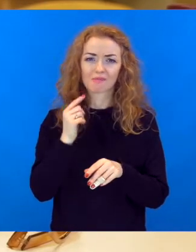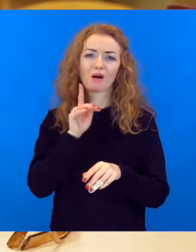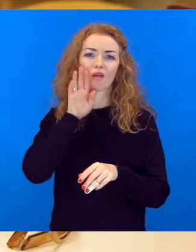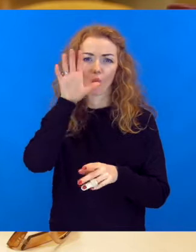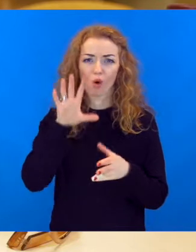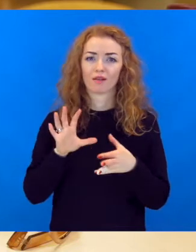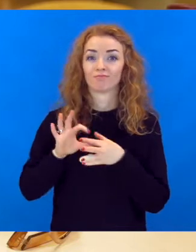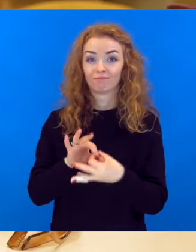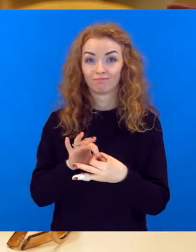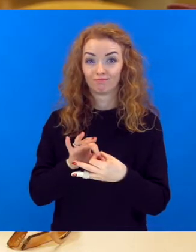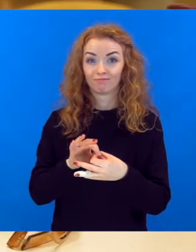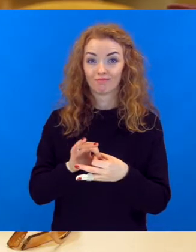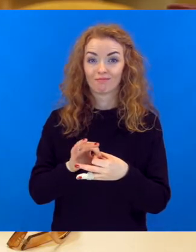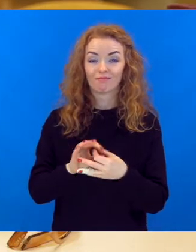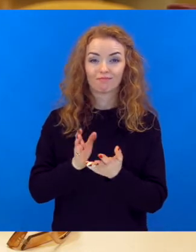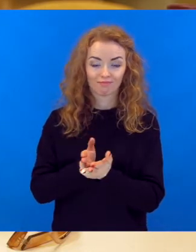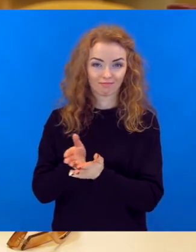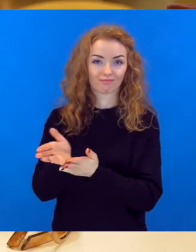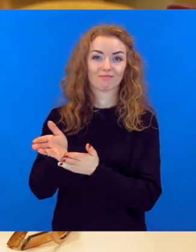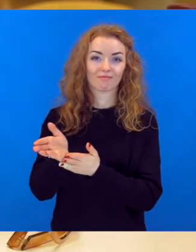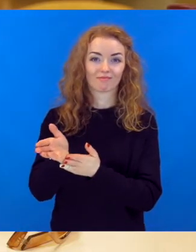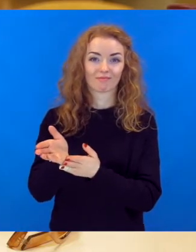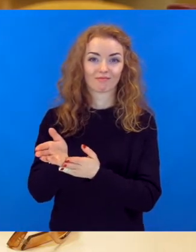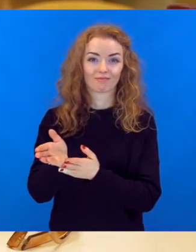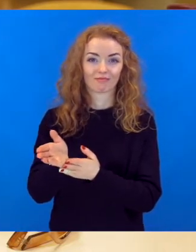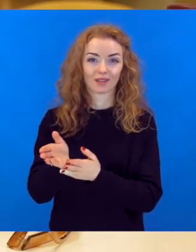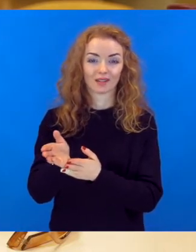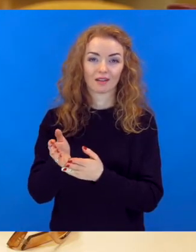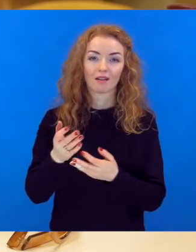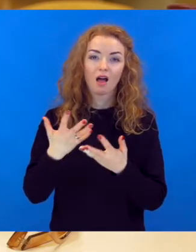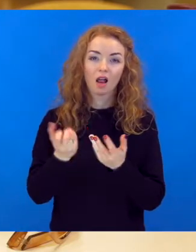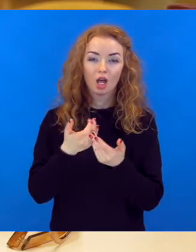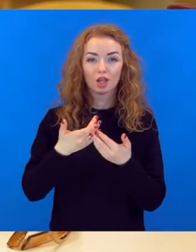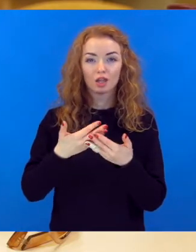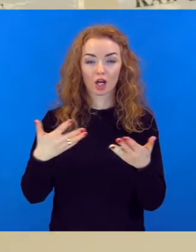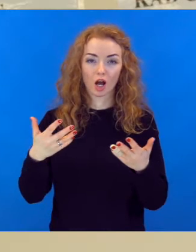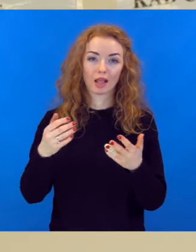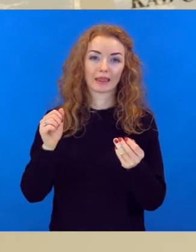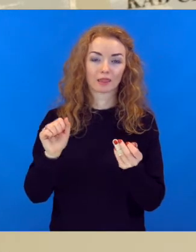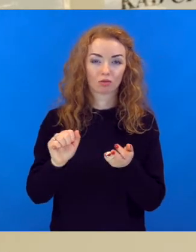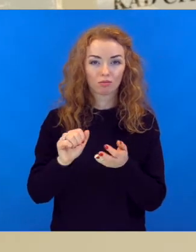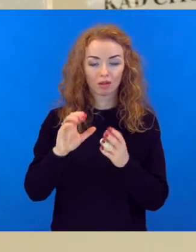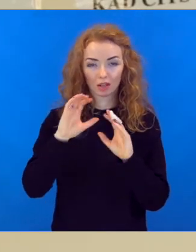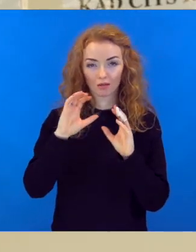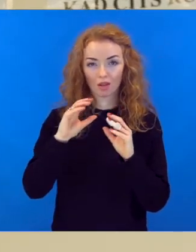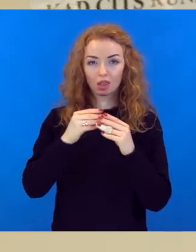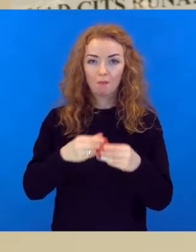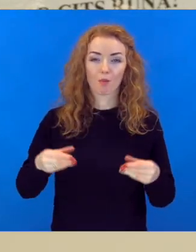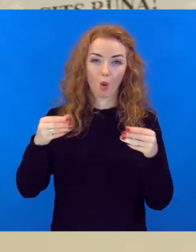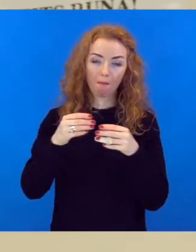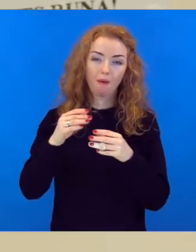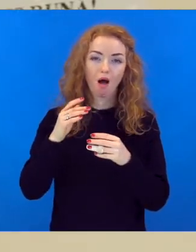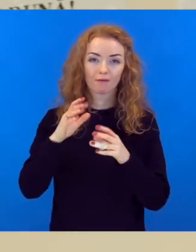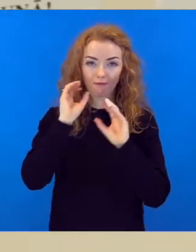nākotni, ka es ar to sasaistīšu, tieši saistībā ar diplomātisko protokolu un etiķeti. Tad es pārgāju uz